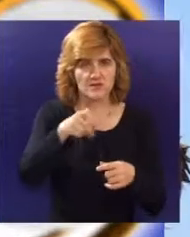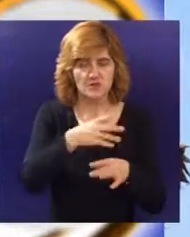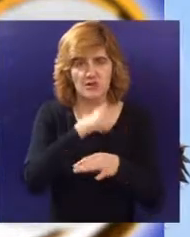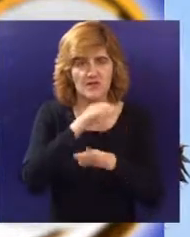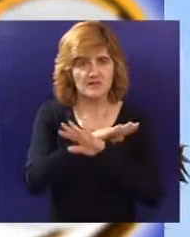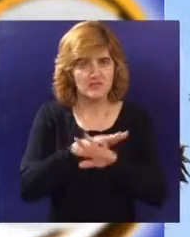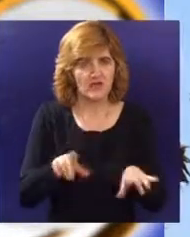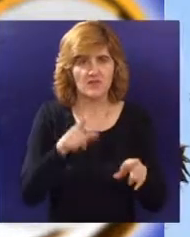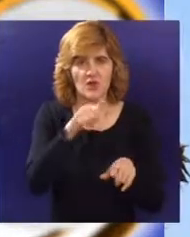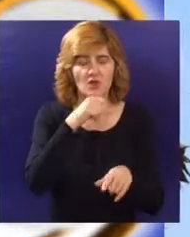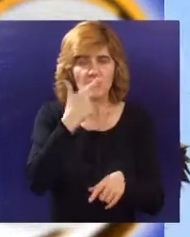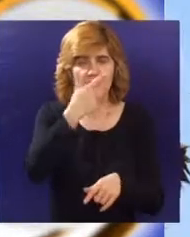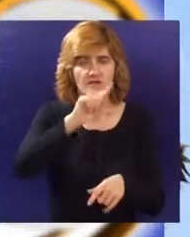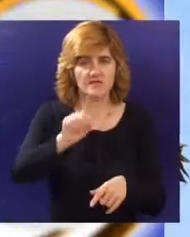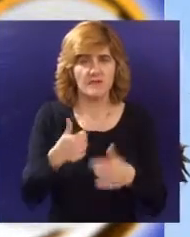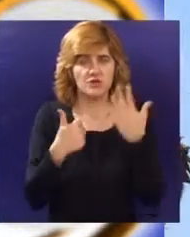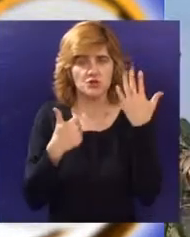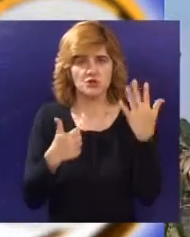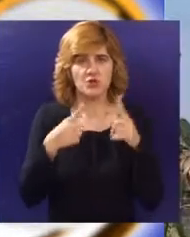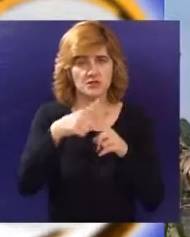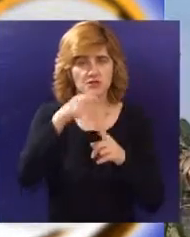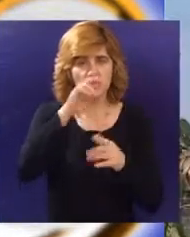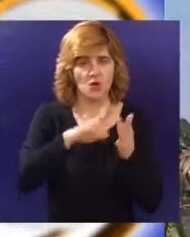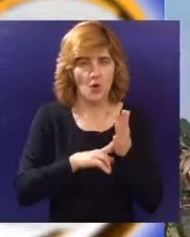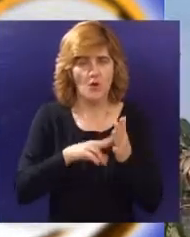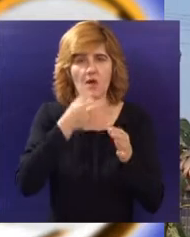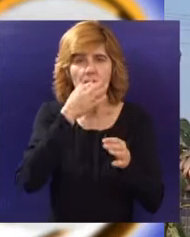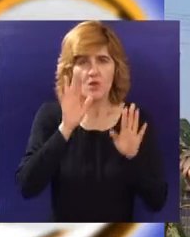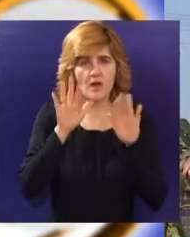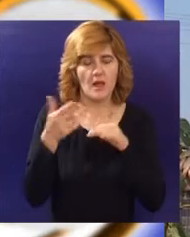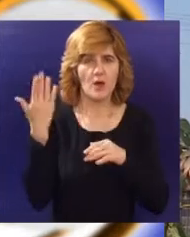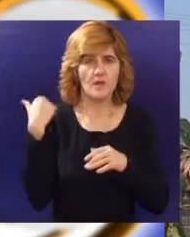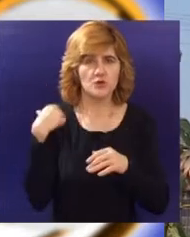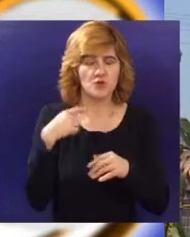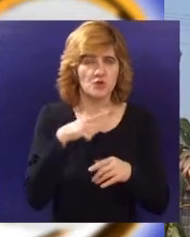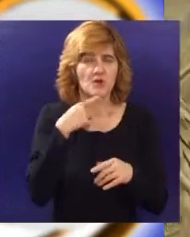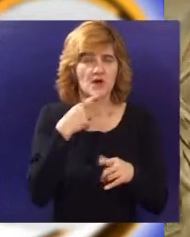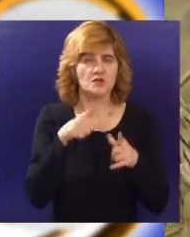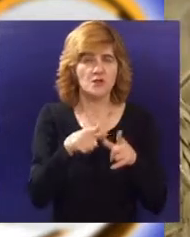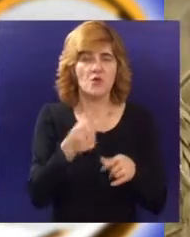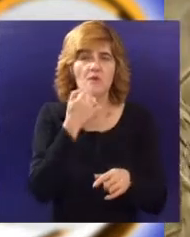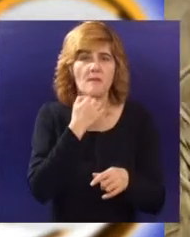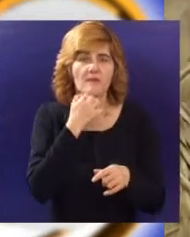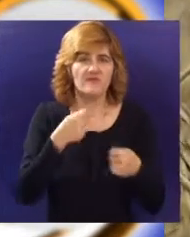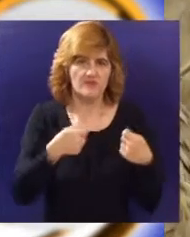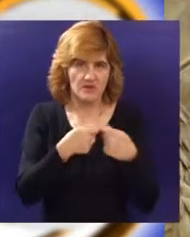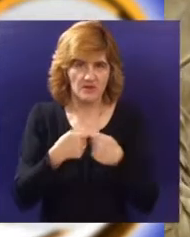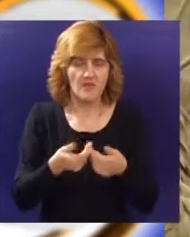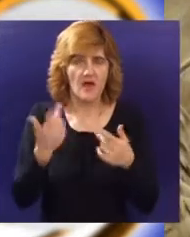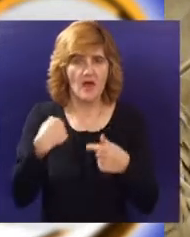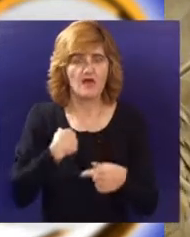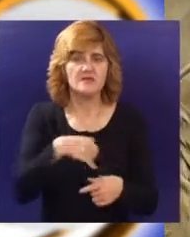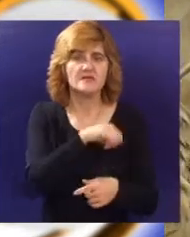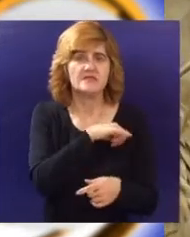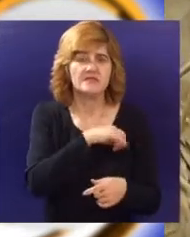odnosno 2,6 tona po hektaru što je bolji rezultat nego prošle godine ocenjuju u Komori. Međutim zabrinjavaju podaci iz